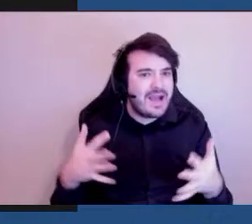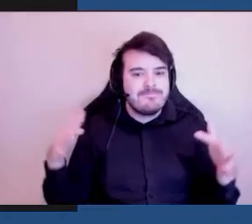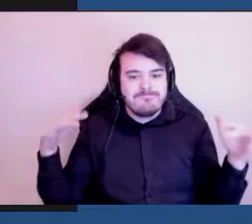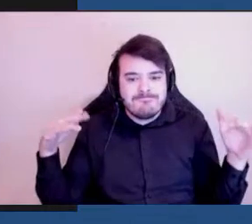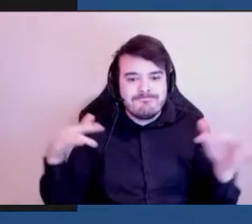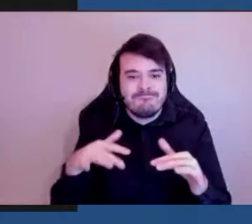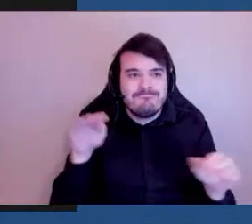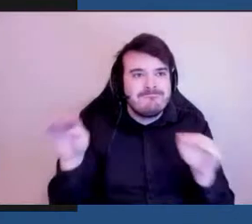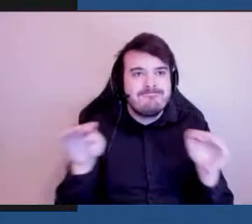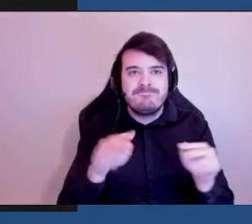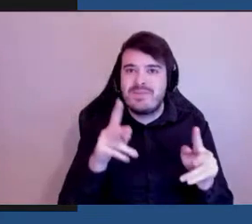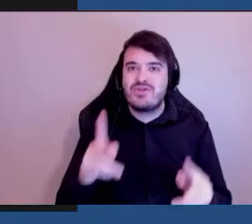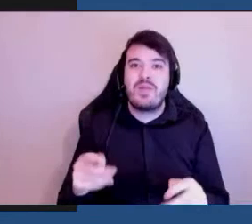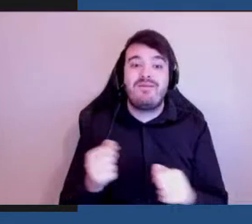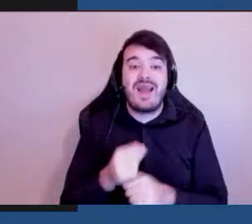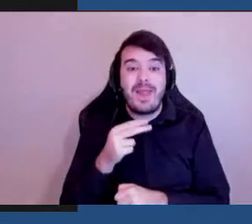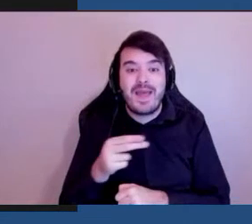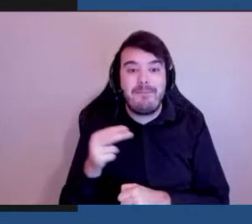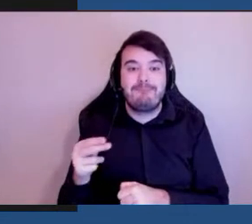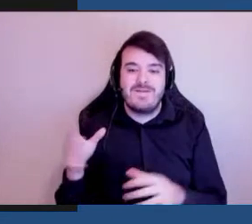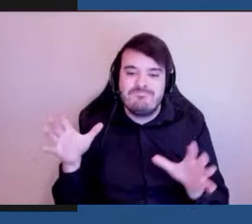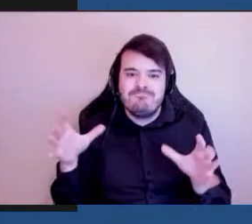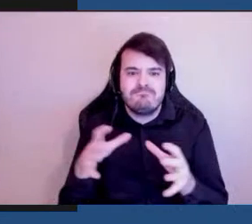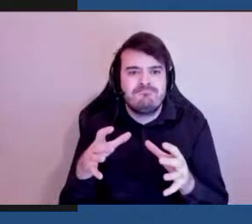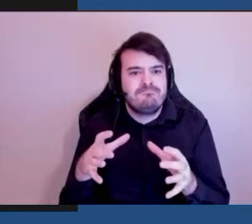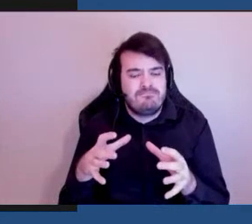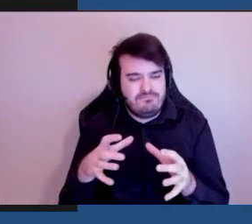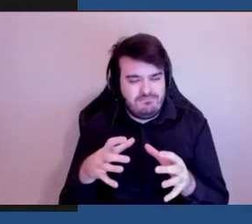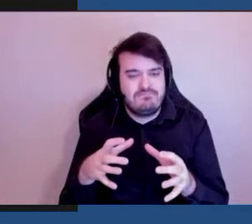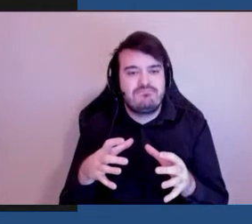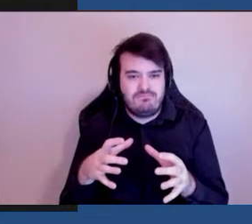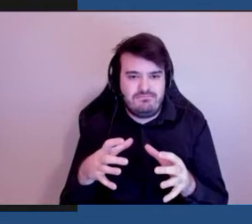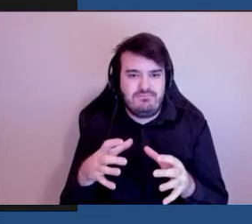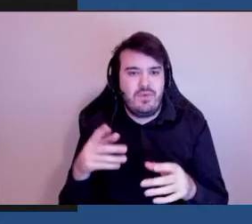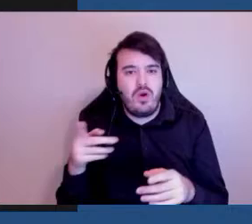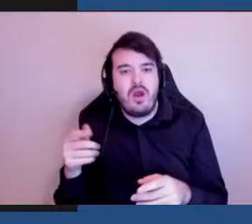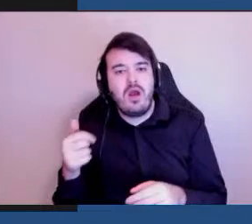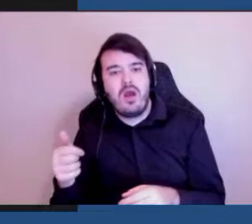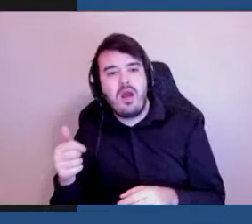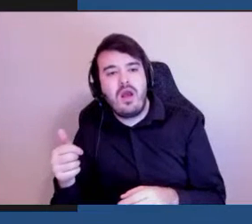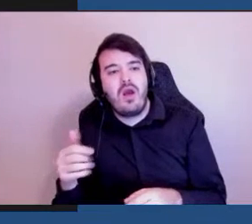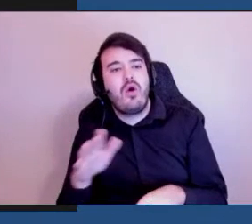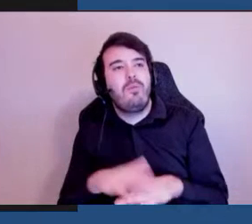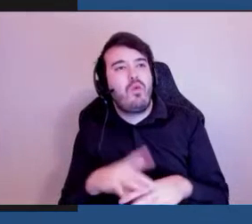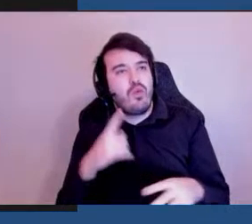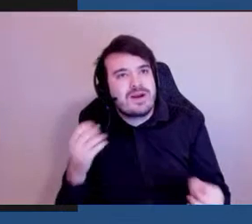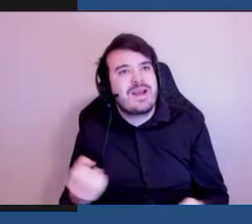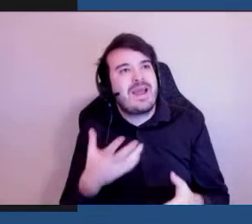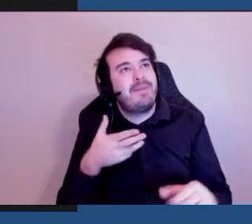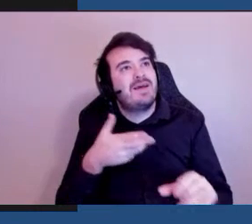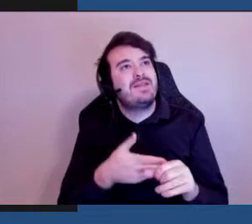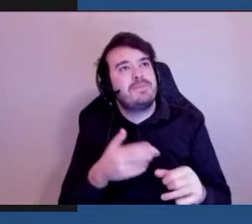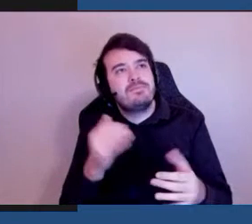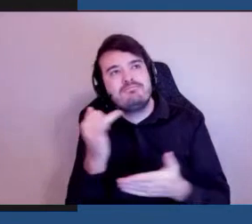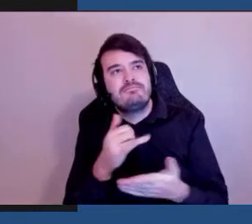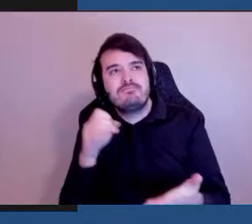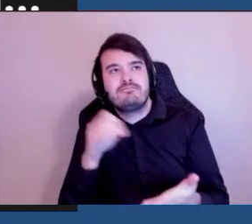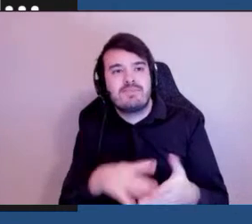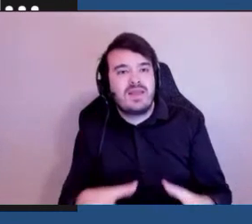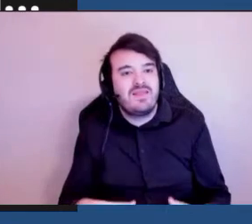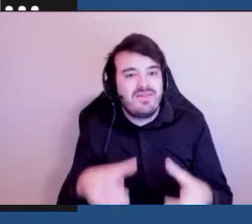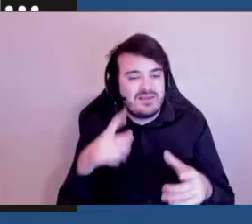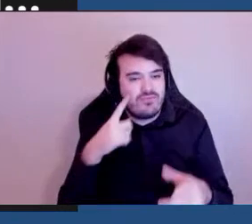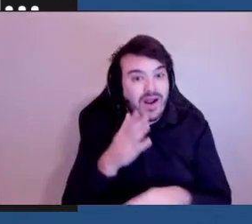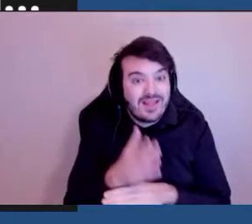les gens vivant avec des handicaps dans la conception des édifices. J'ai été choyé d'avoir